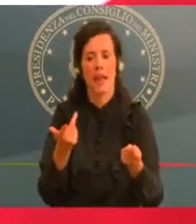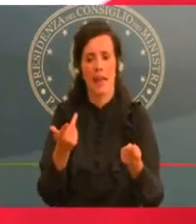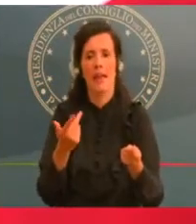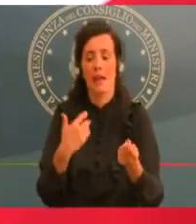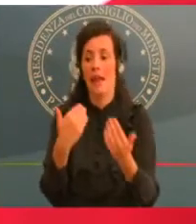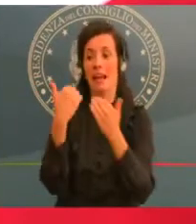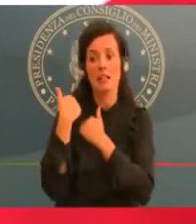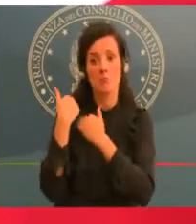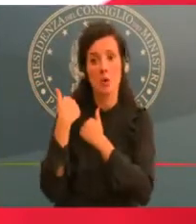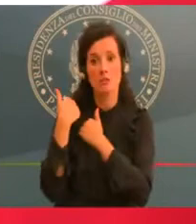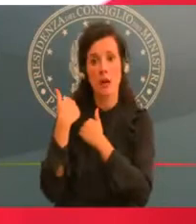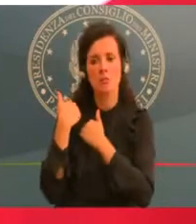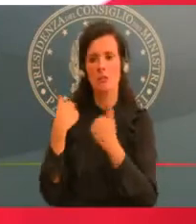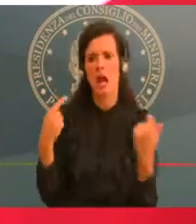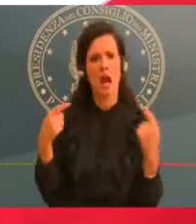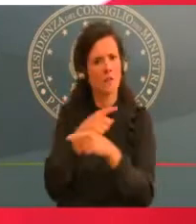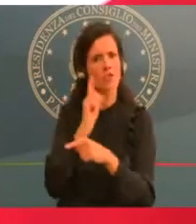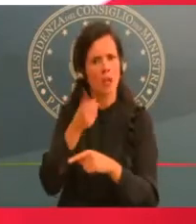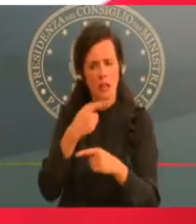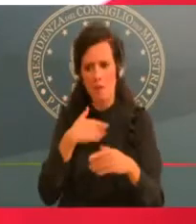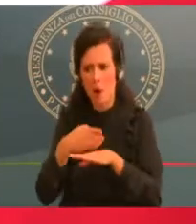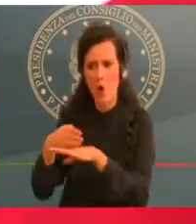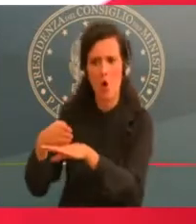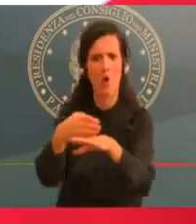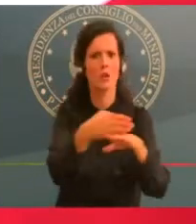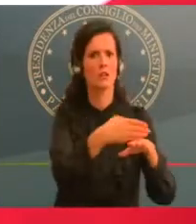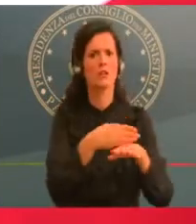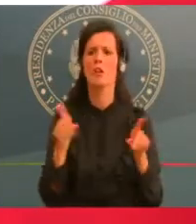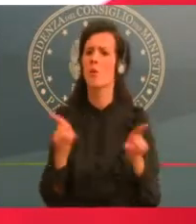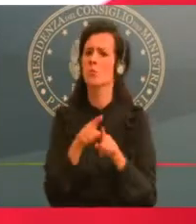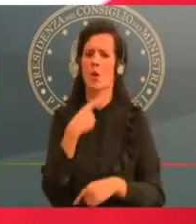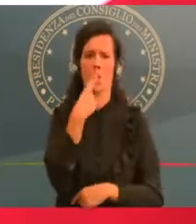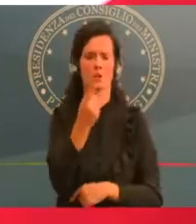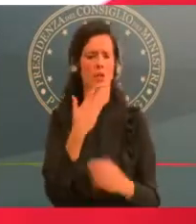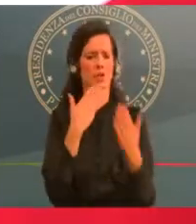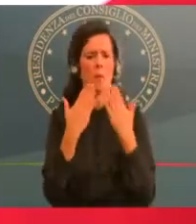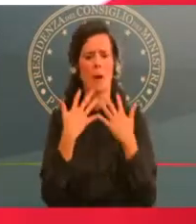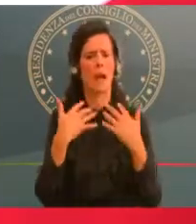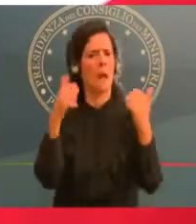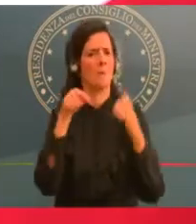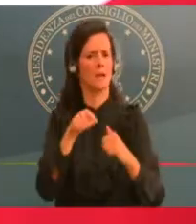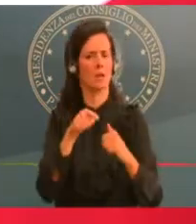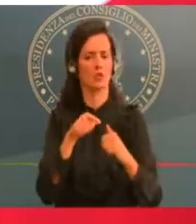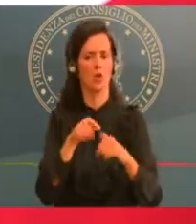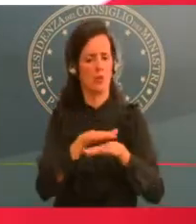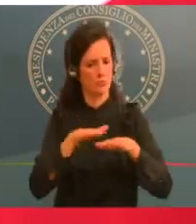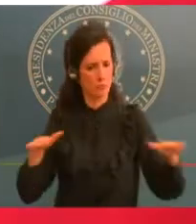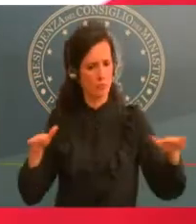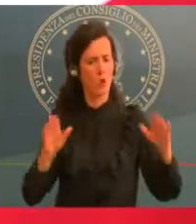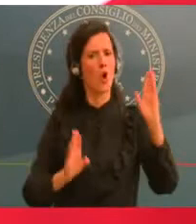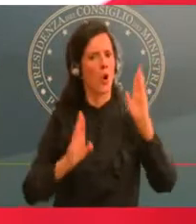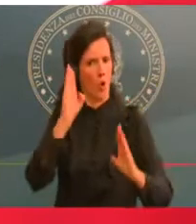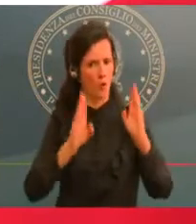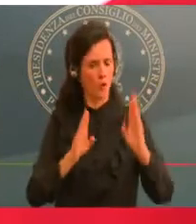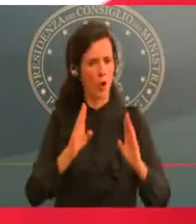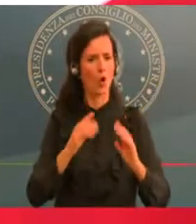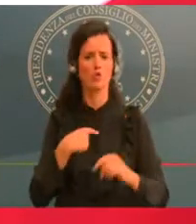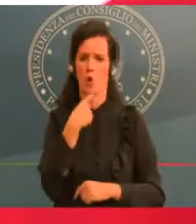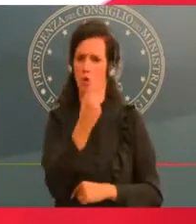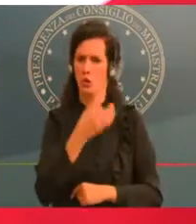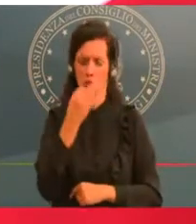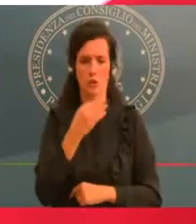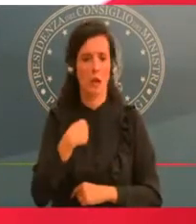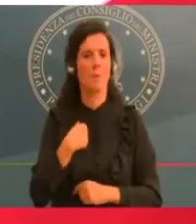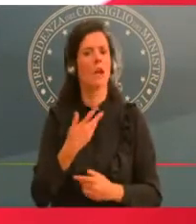ci sarà se lo volete se ci ripenserete è ancora aperto il governo però si assume le proprie responsabilità